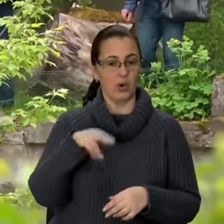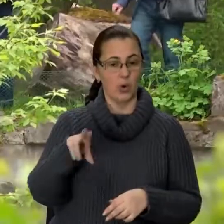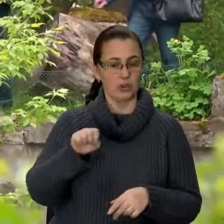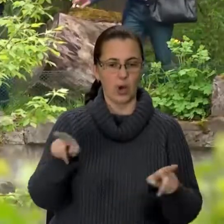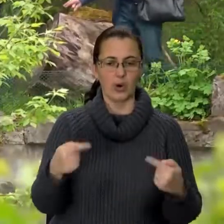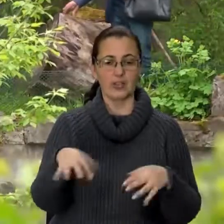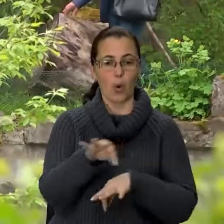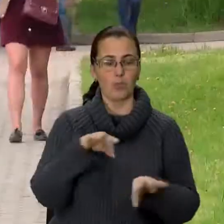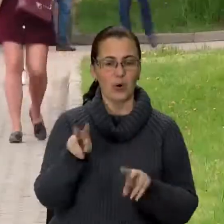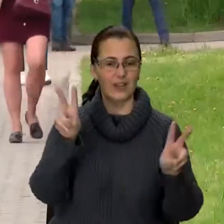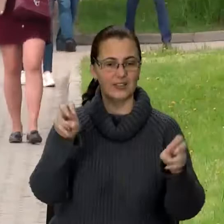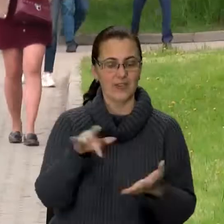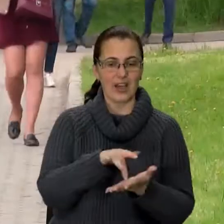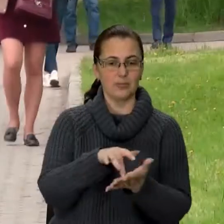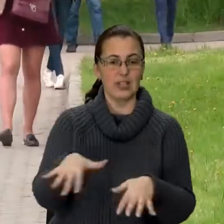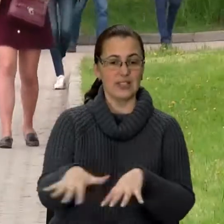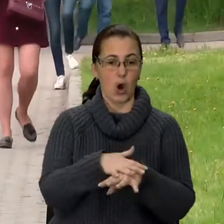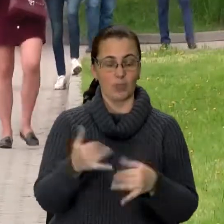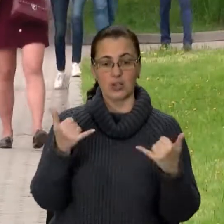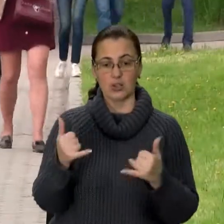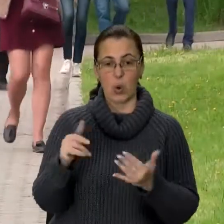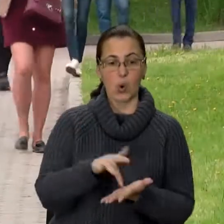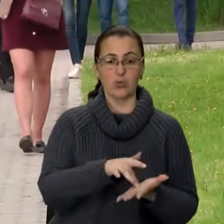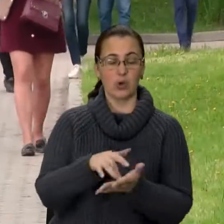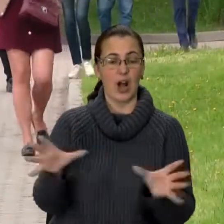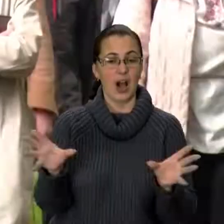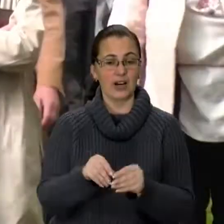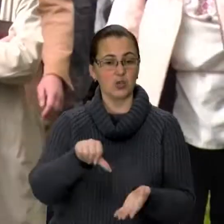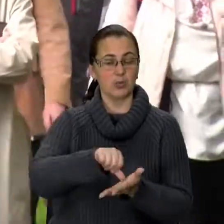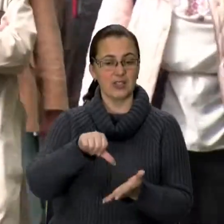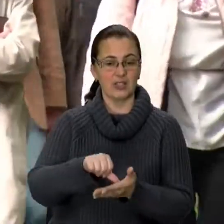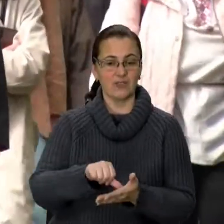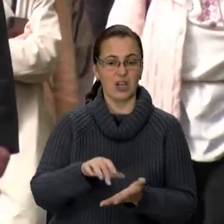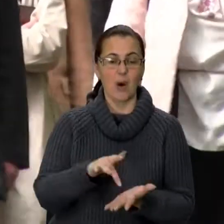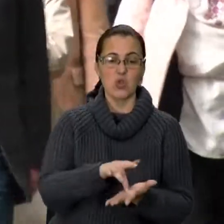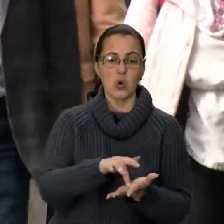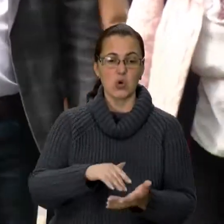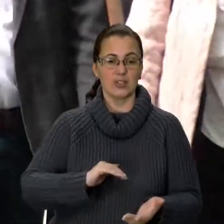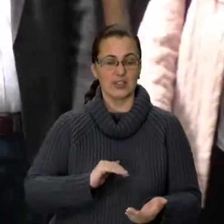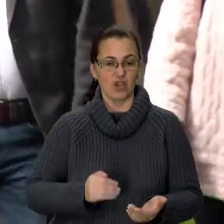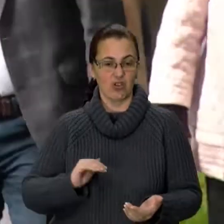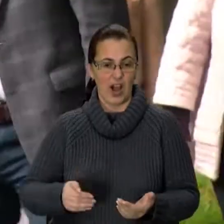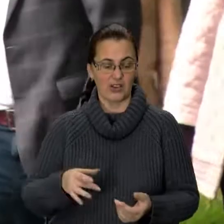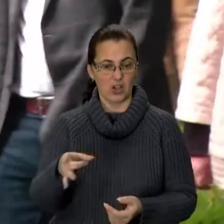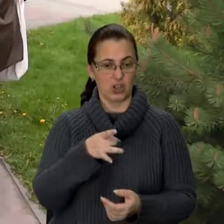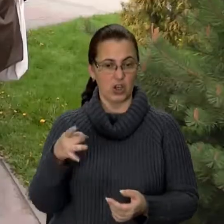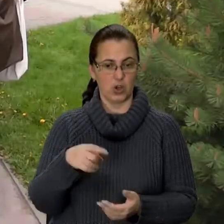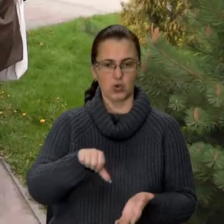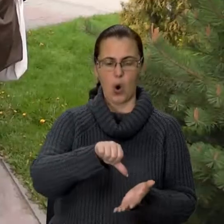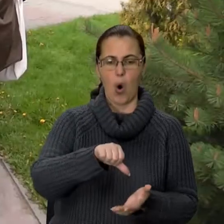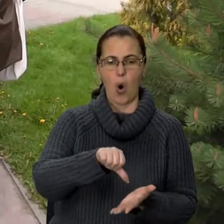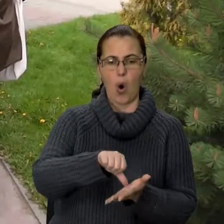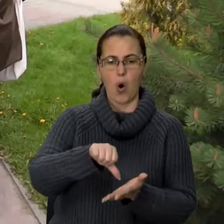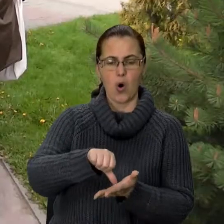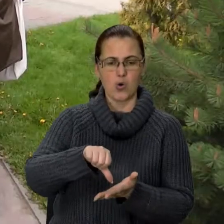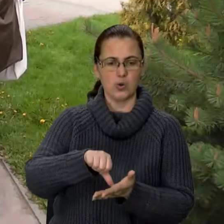проєкт «Експедиція громад». Сьогодні подорожували ми разом з представниками туристичних агентств регіону. Очільники громад розповідали про